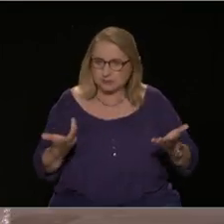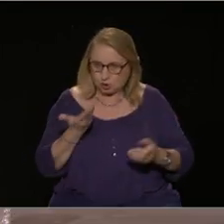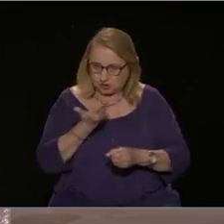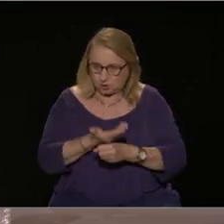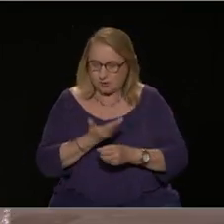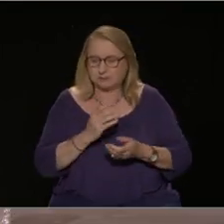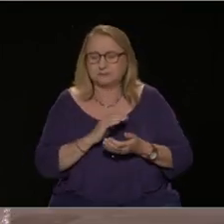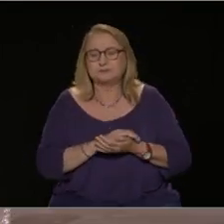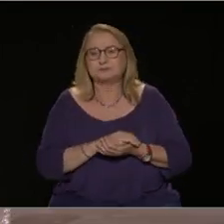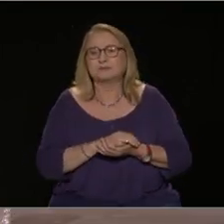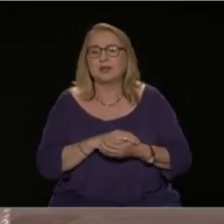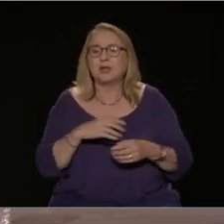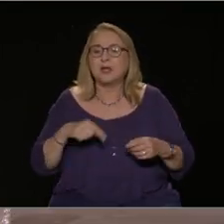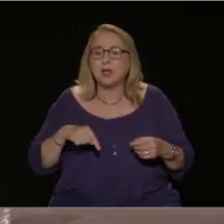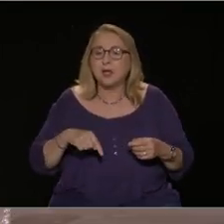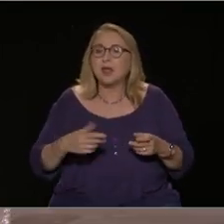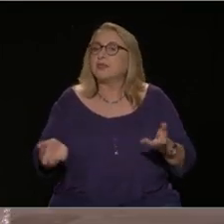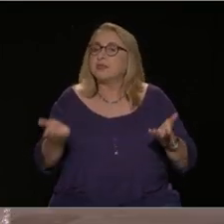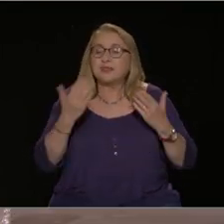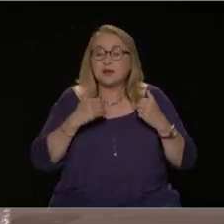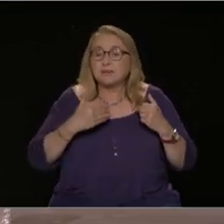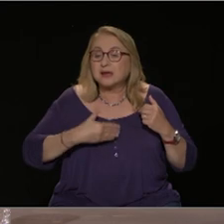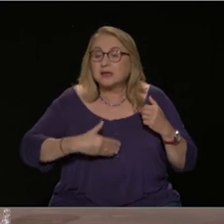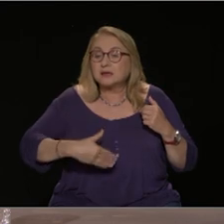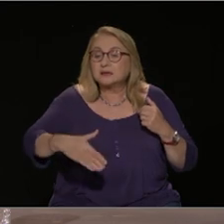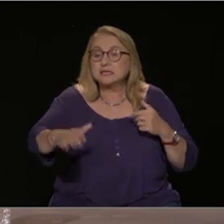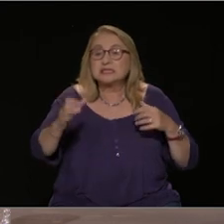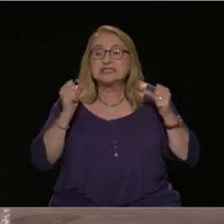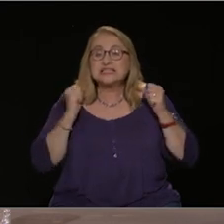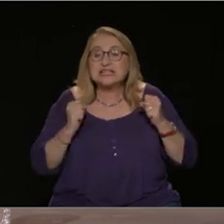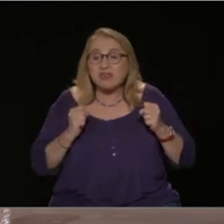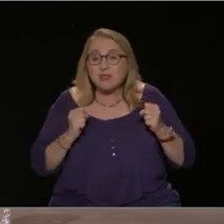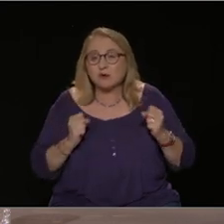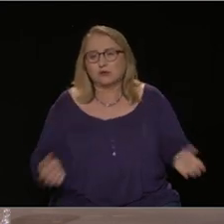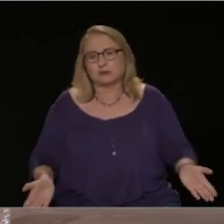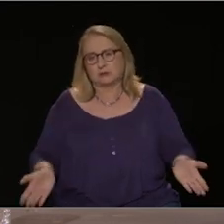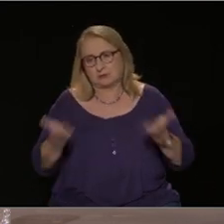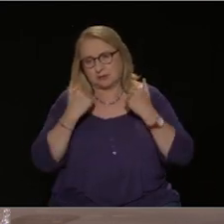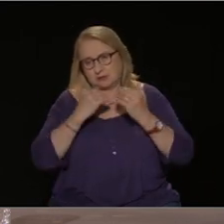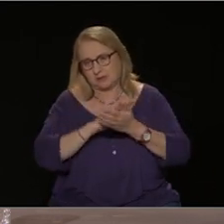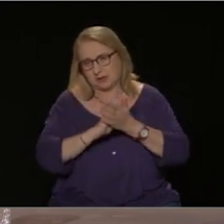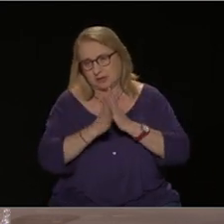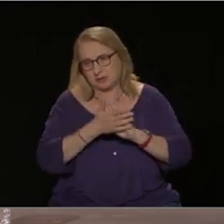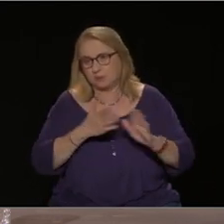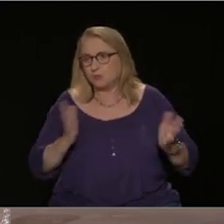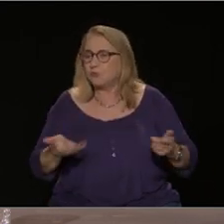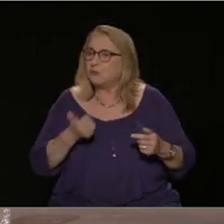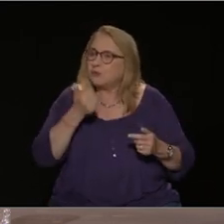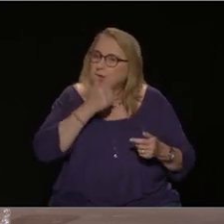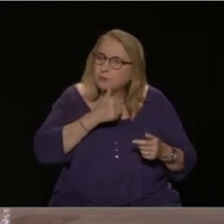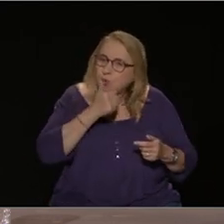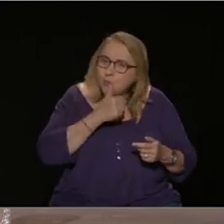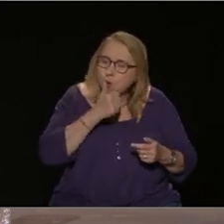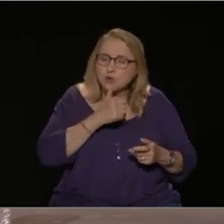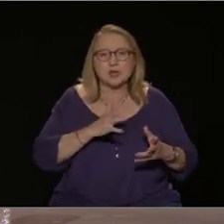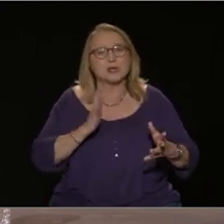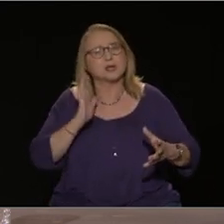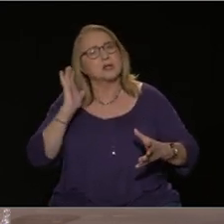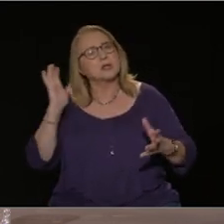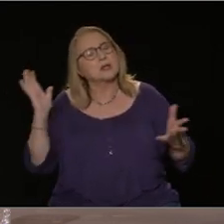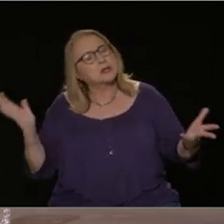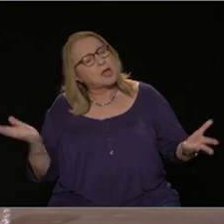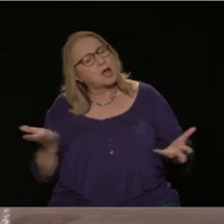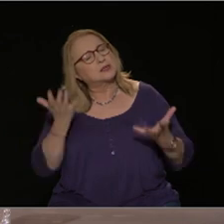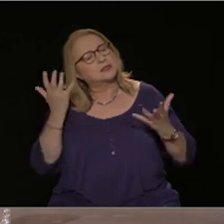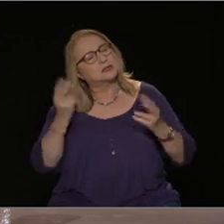Δεν υπάρχει μπροστά καμία σταθερότητα όπου έστω με υπομονή και με ατομικές λύσεις και σκύβοντας το κεφάλι